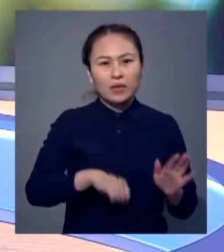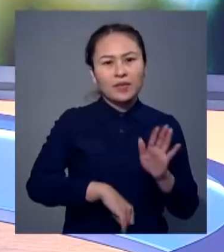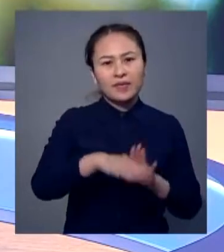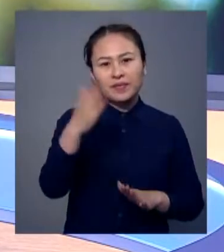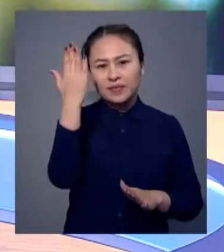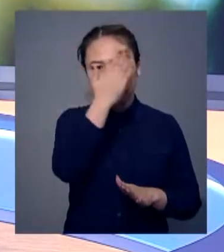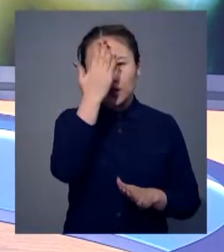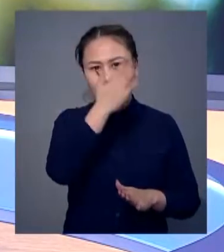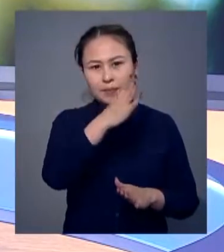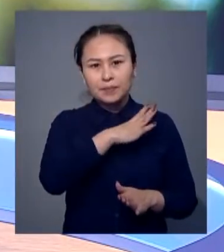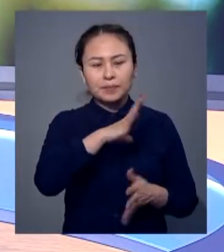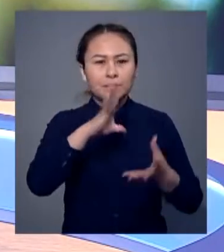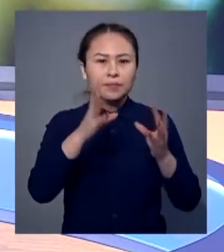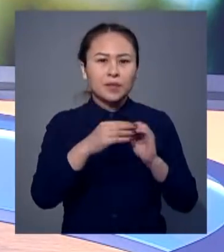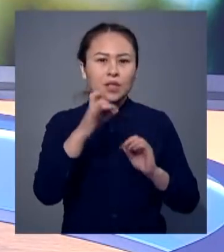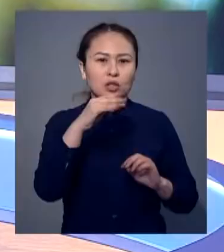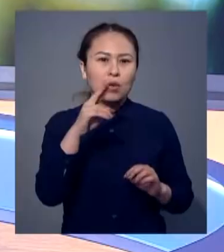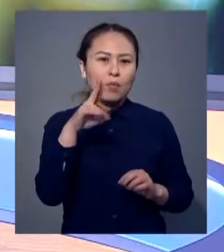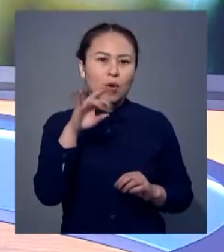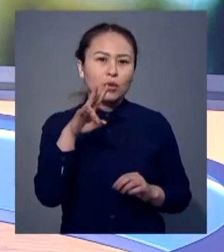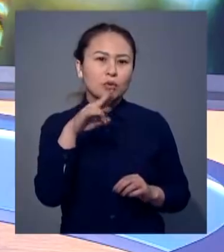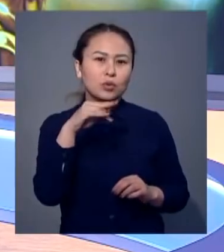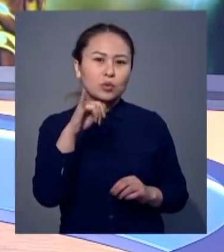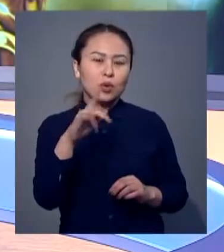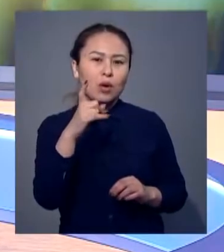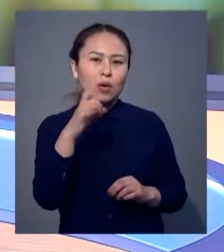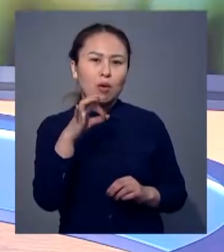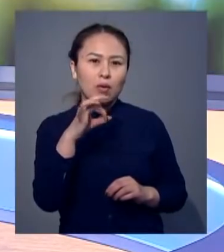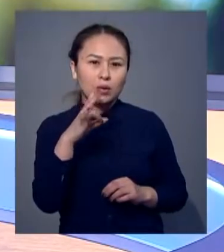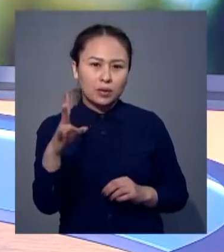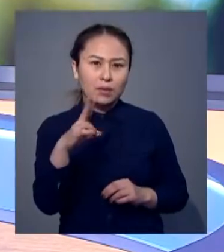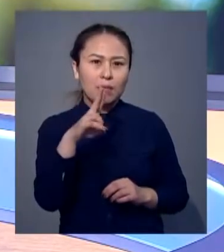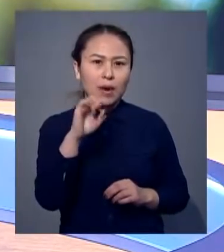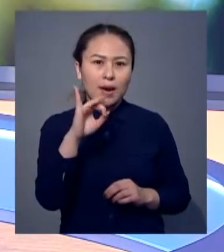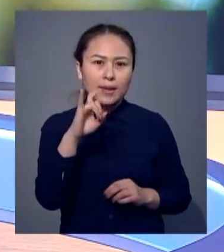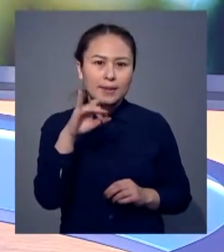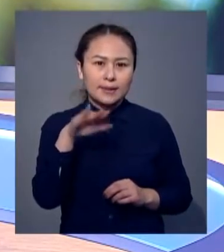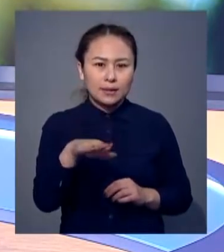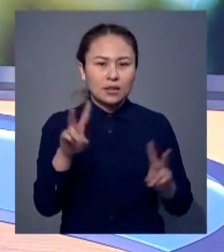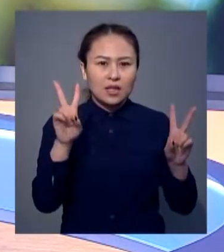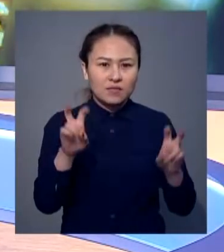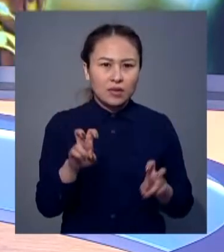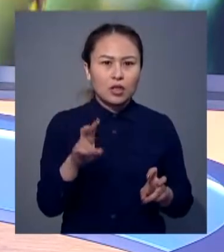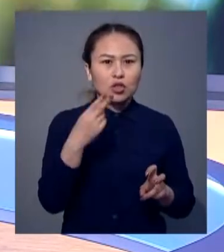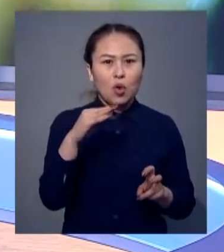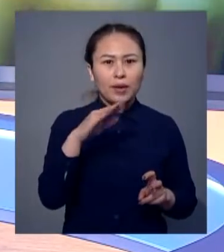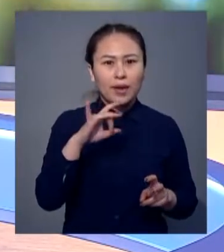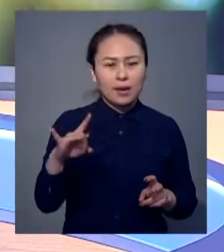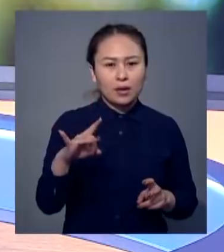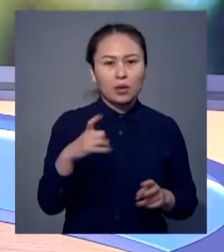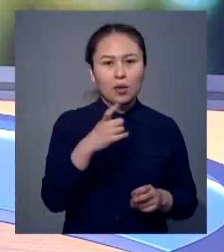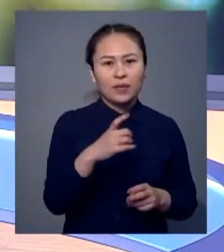үздік фильмдер номинациясында бағы жанған режиссер Пон Жун Хонның паразиты туынт сатанды. Ал жокер